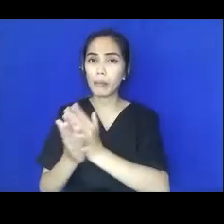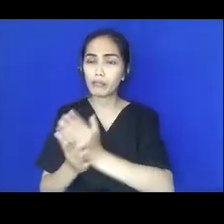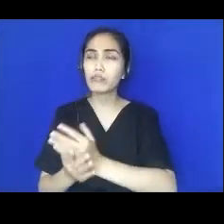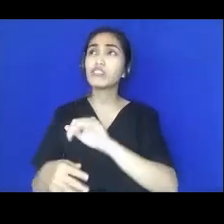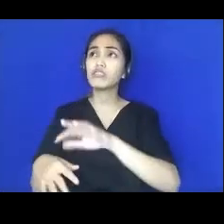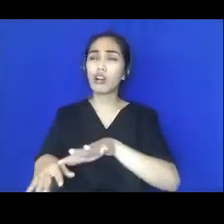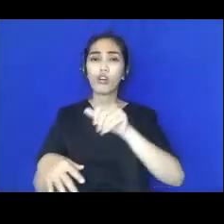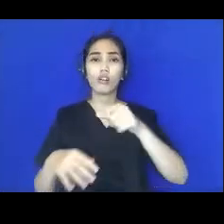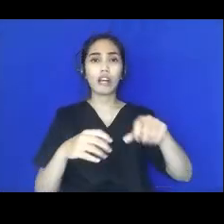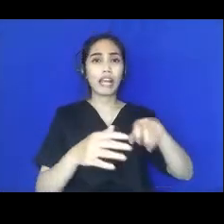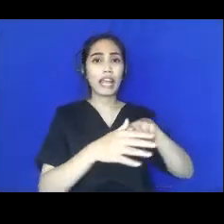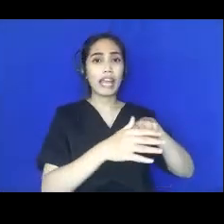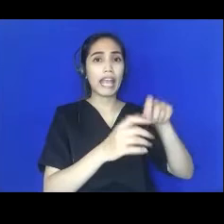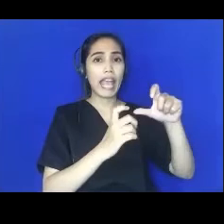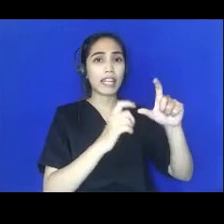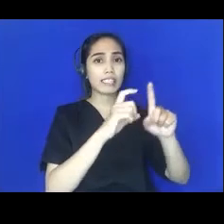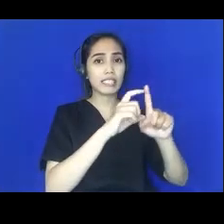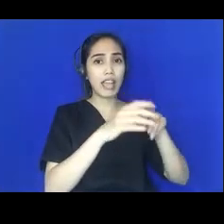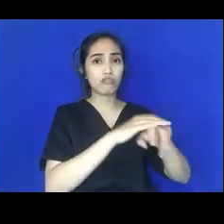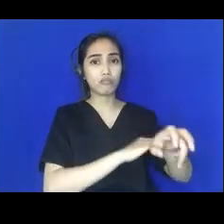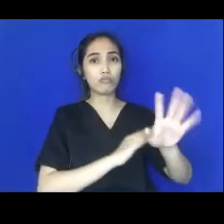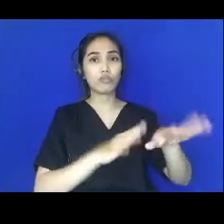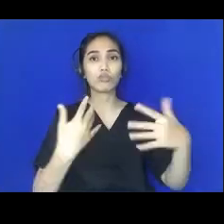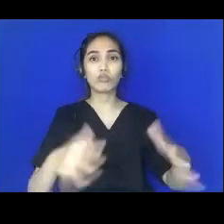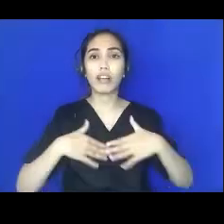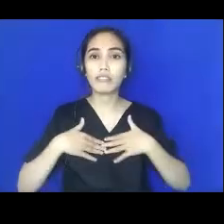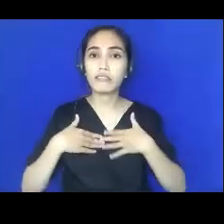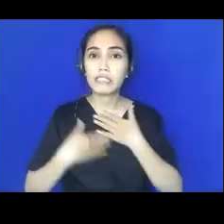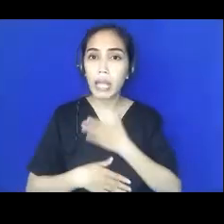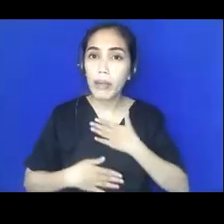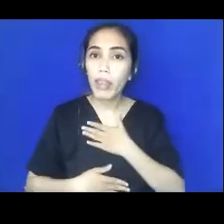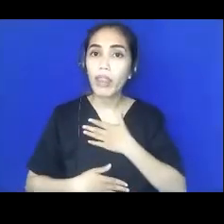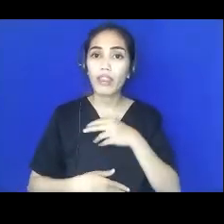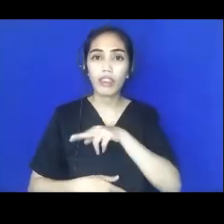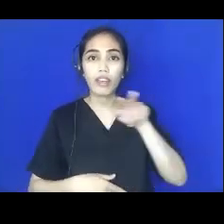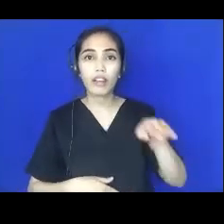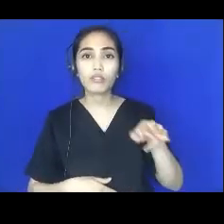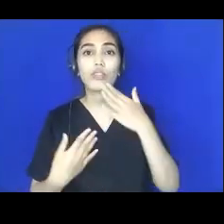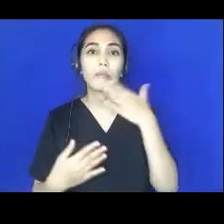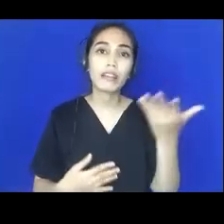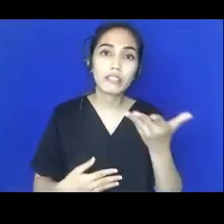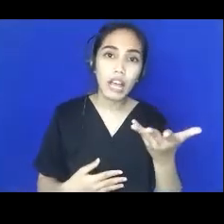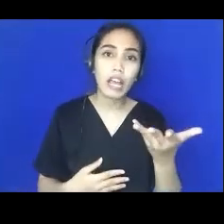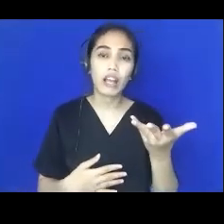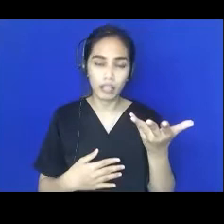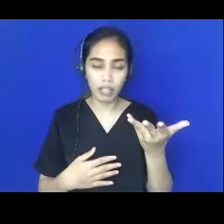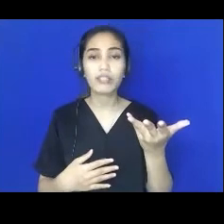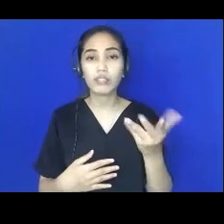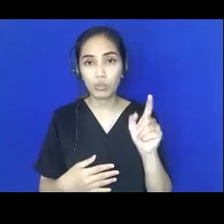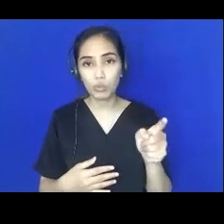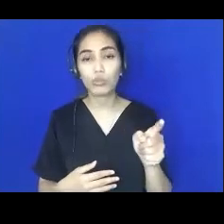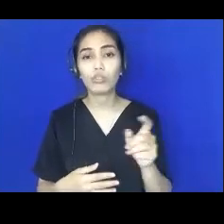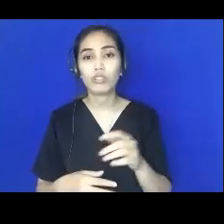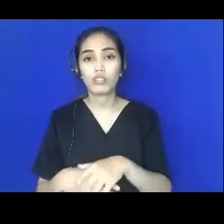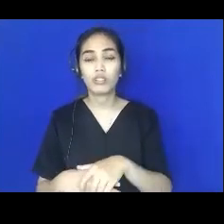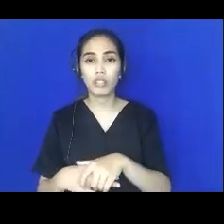siap bersosialisasi. kalau dia tidak menjalani paut langsung masuk SD. Akibatnya kalau ini kita biarkan putus